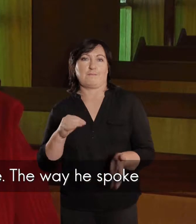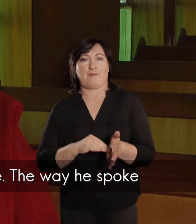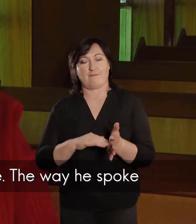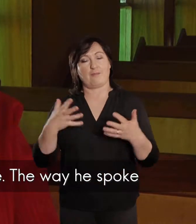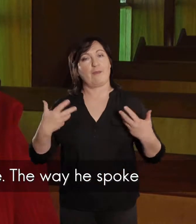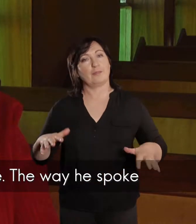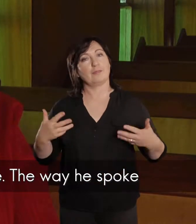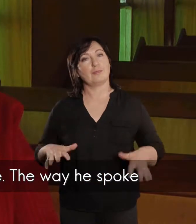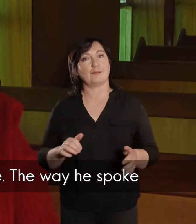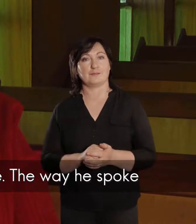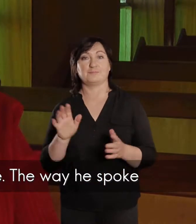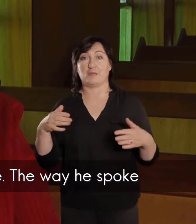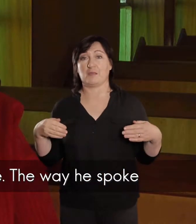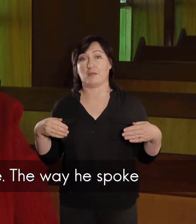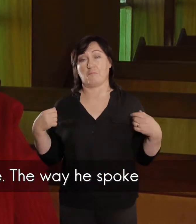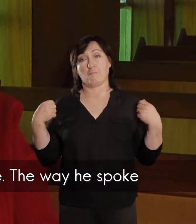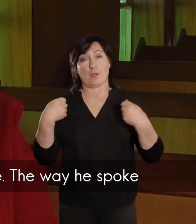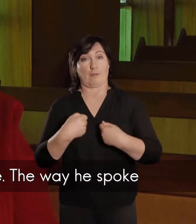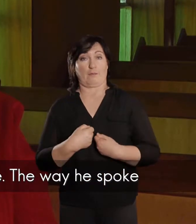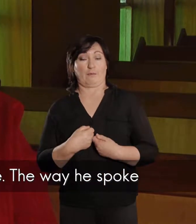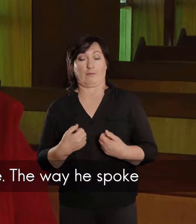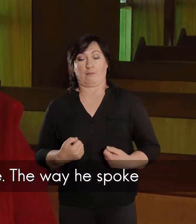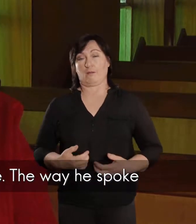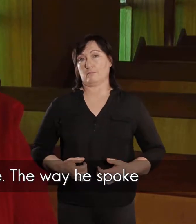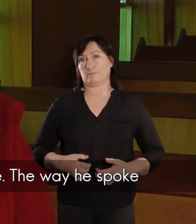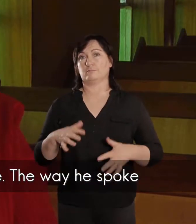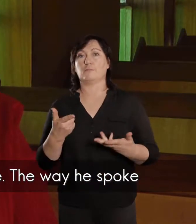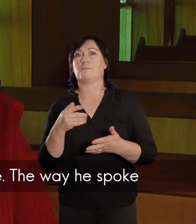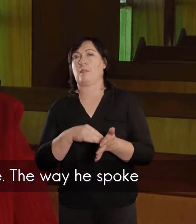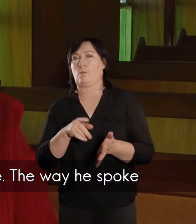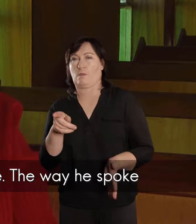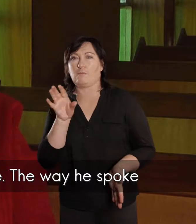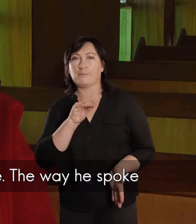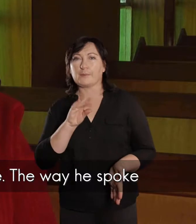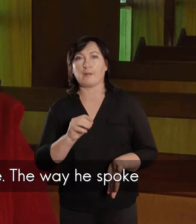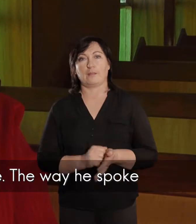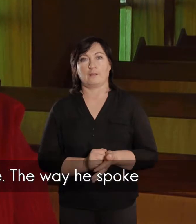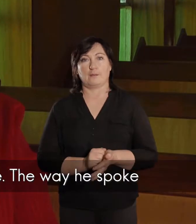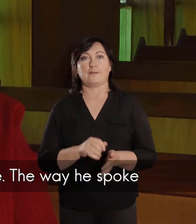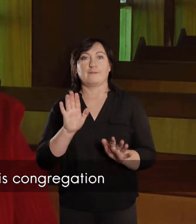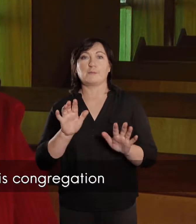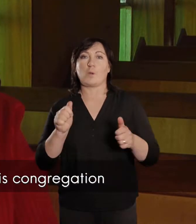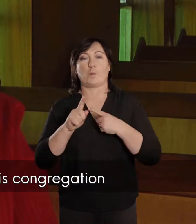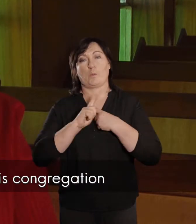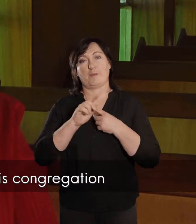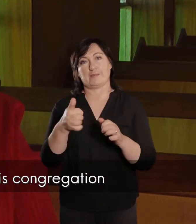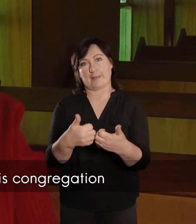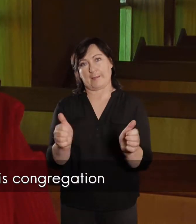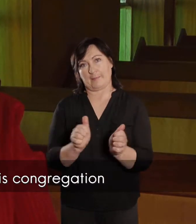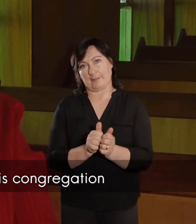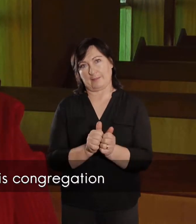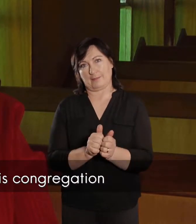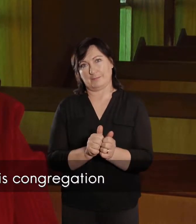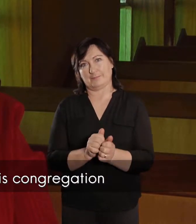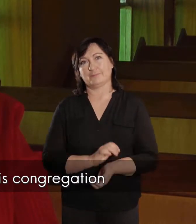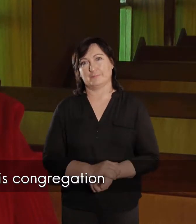ek het baie gehou van sy stijl van aantrek, sy baie kies het draag, die manier hoe hy gepraat het, en hy was een baie goe